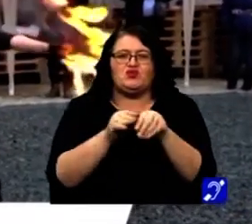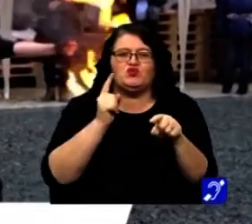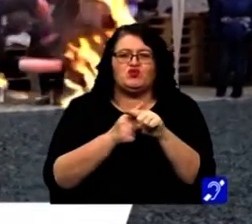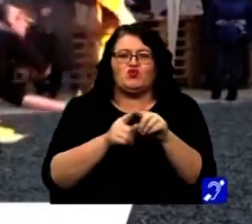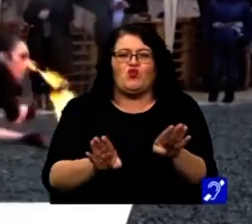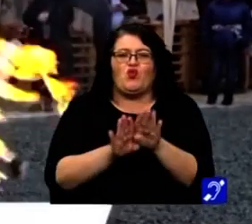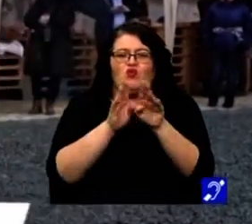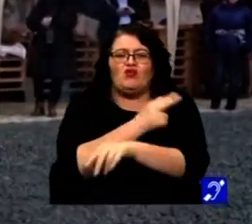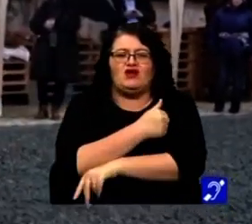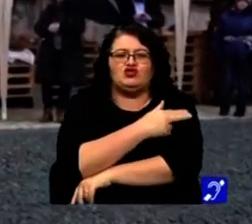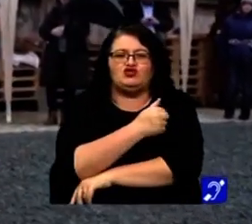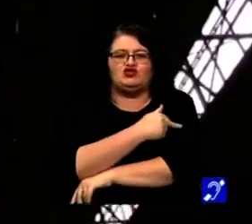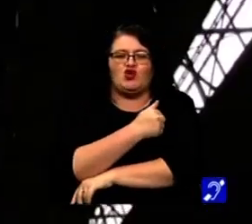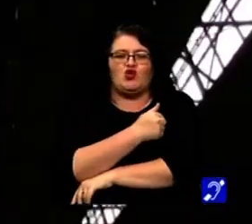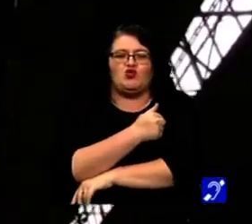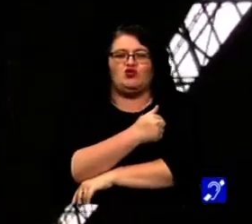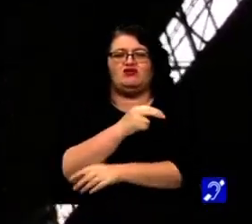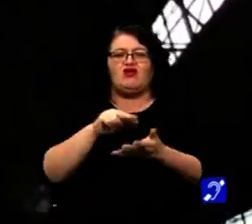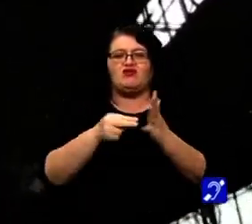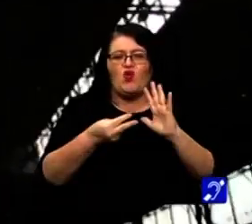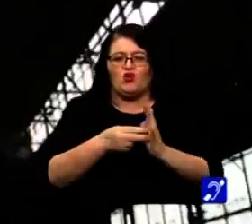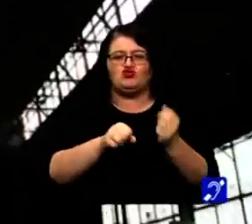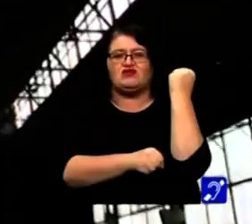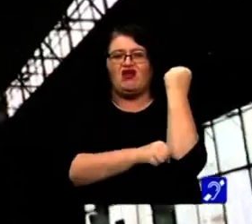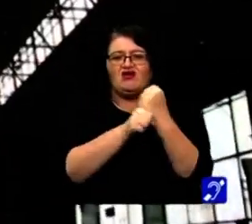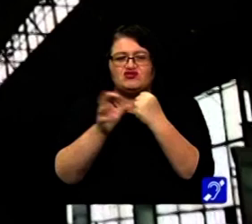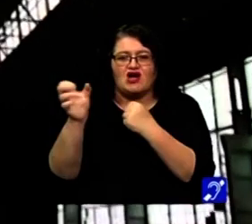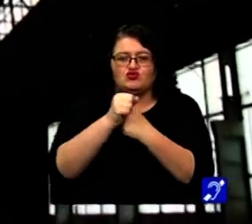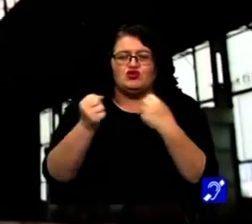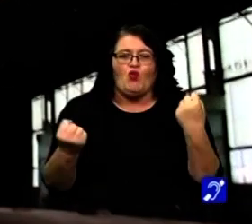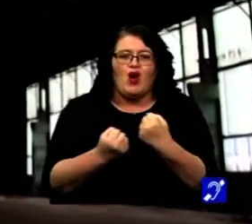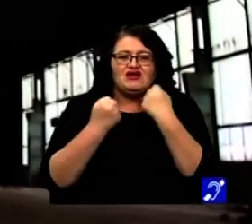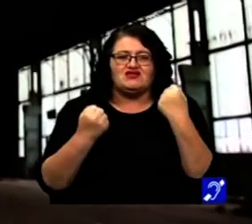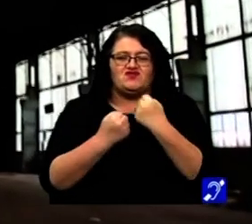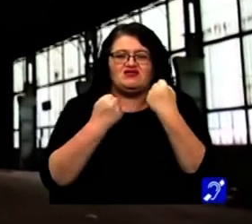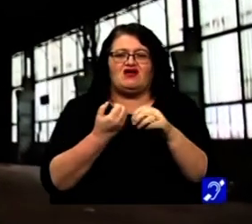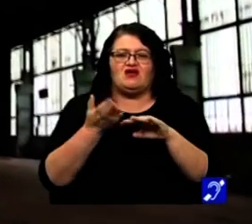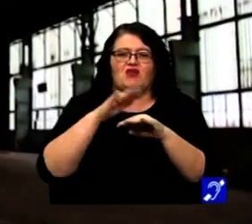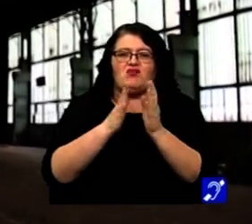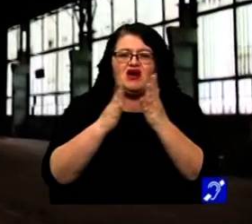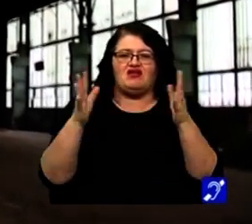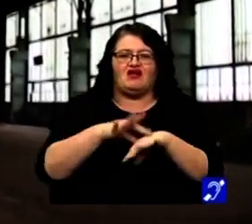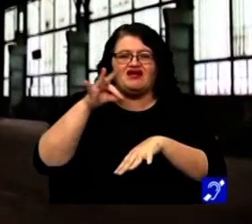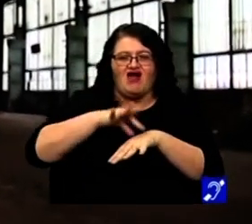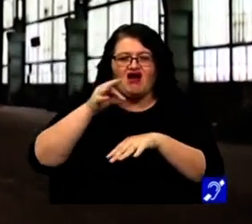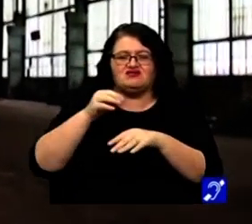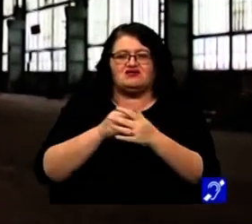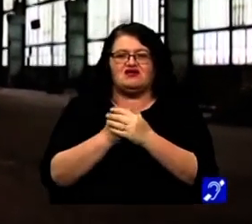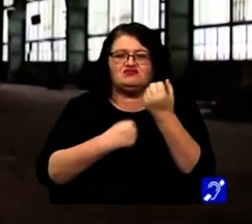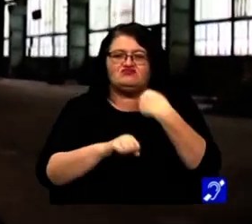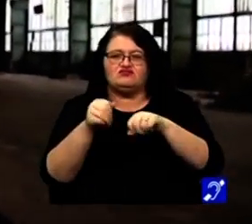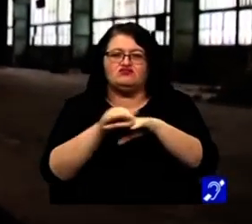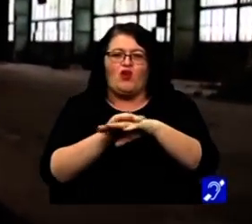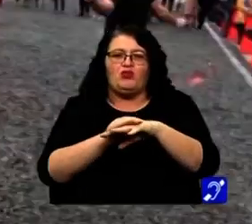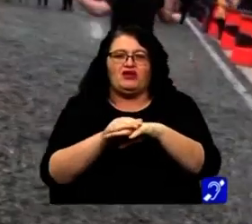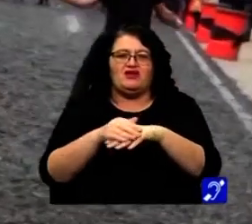Colegiul Tehnologic Reșițean să aducem aici o activitate de creație de mobilier urban,